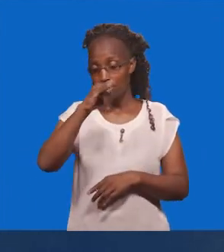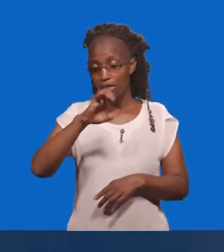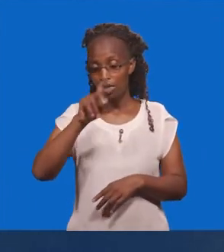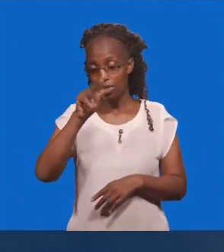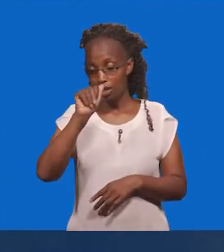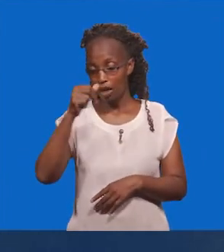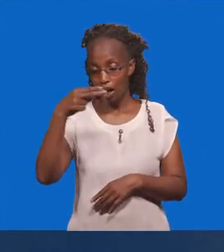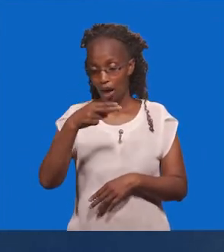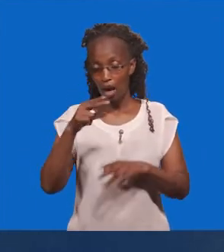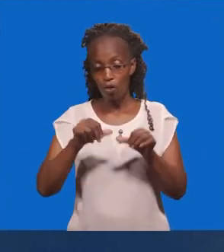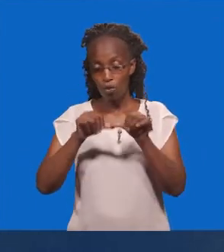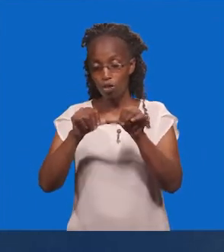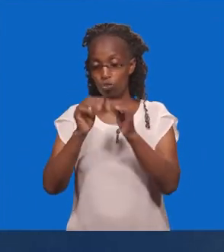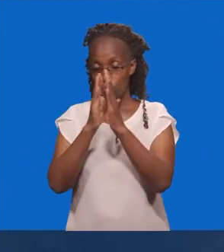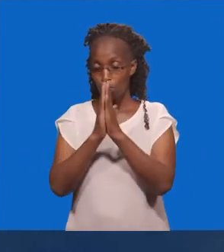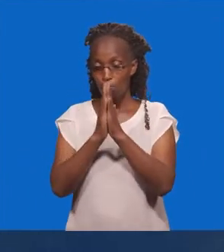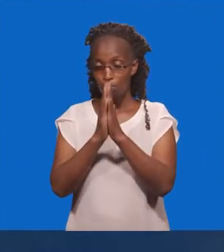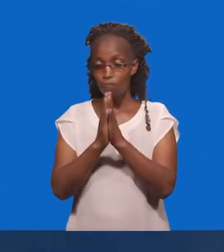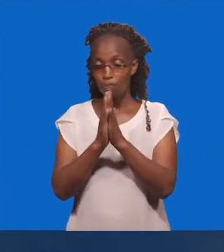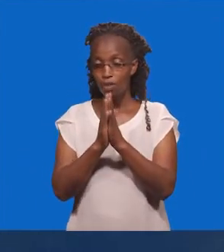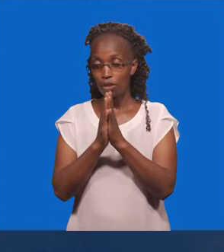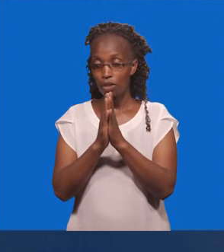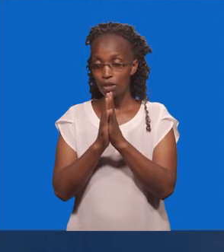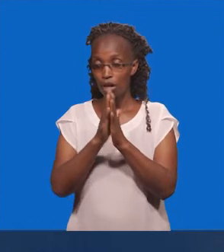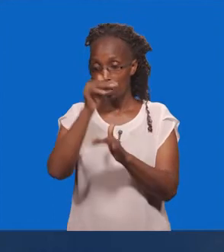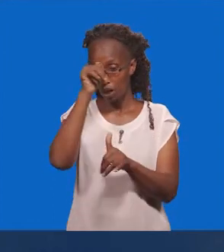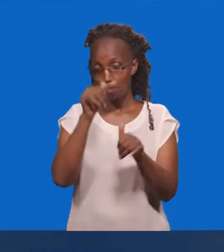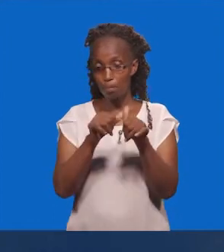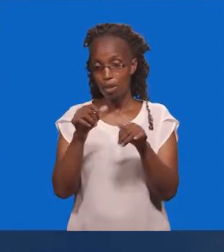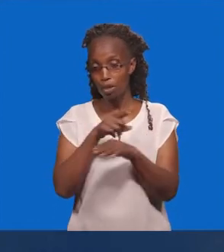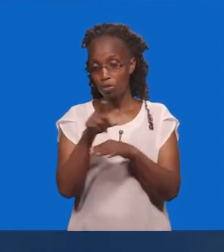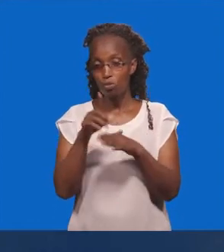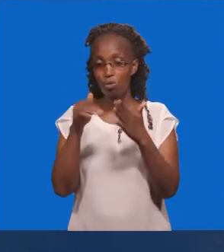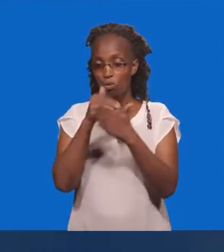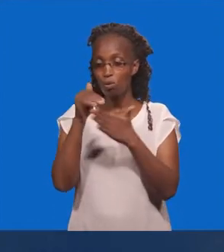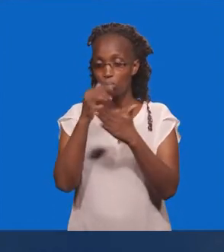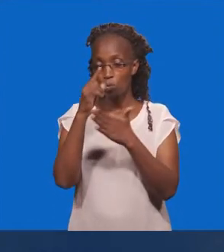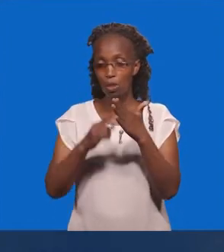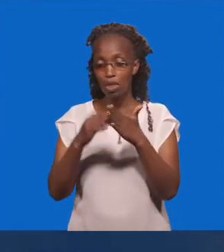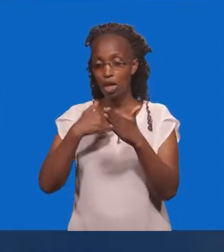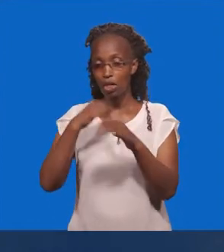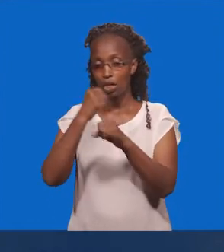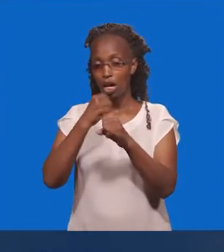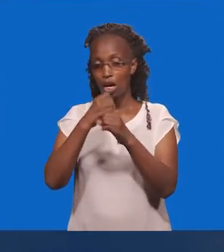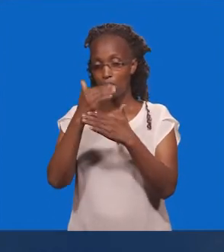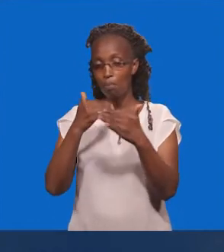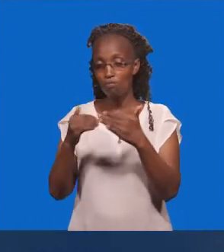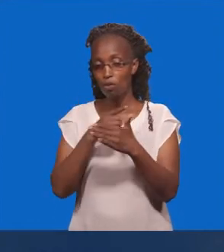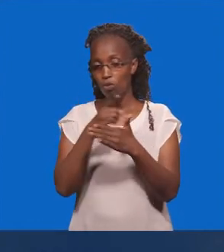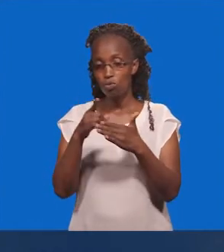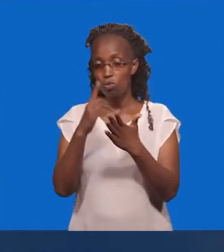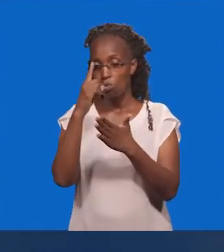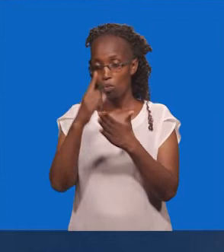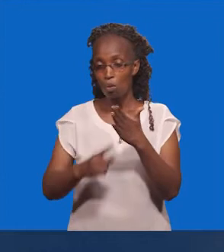Na Kuendele Na Kukuomba Na Kukumbusha Yale Yote Ambayo Hameweza Kutenda Mbelezako Vile Ambavio